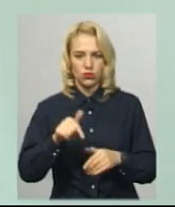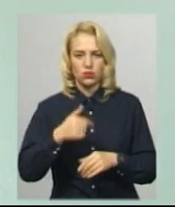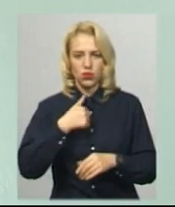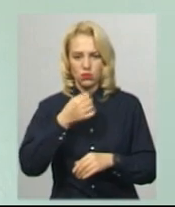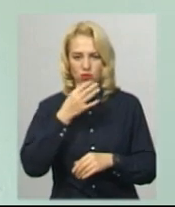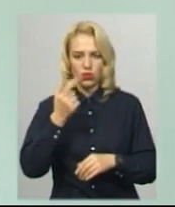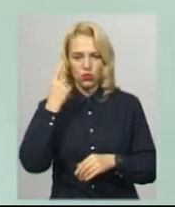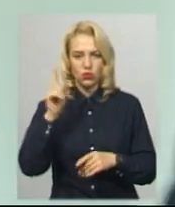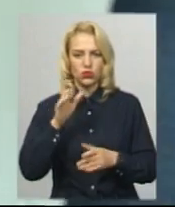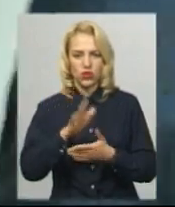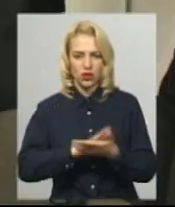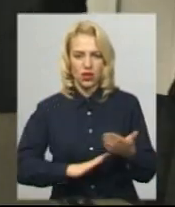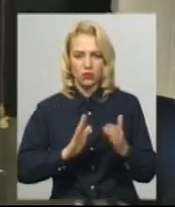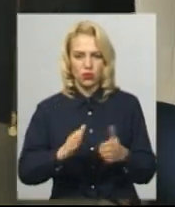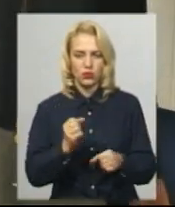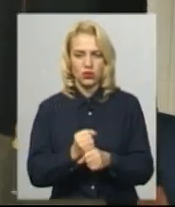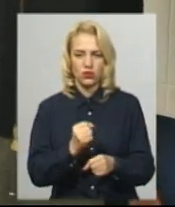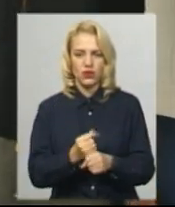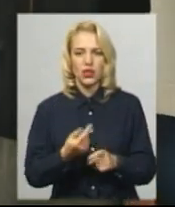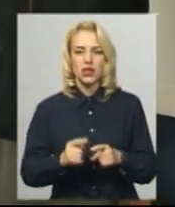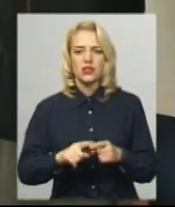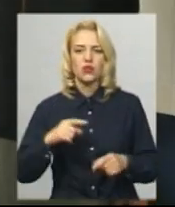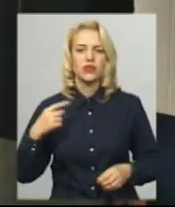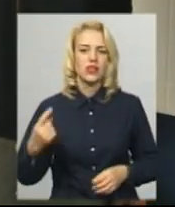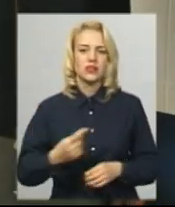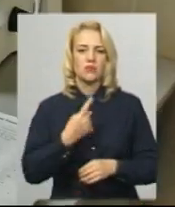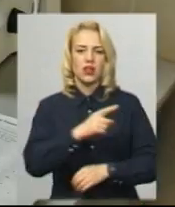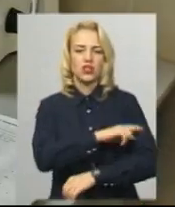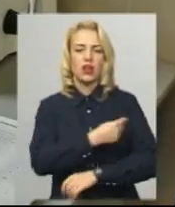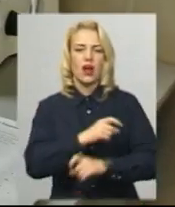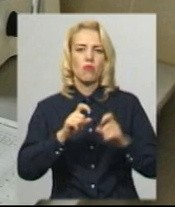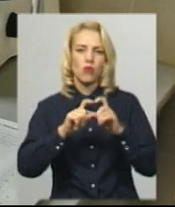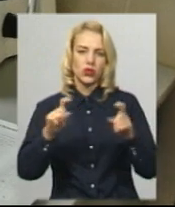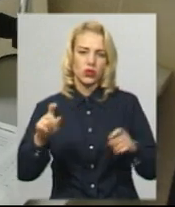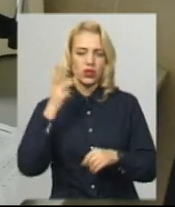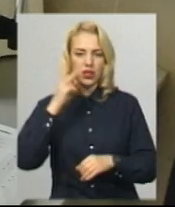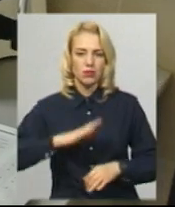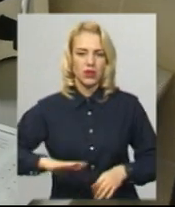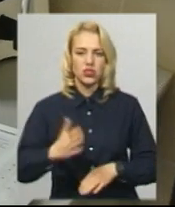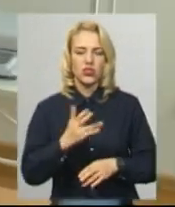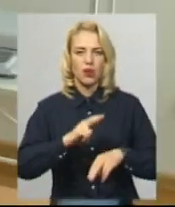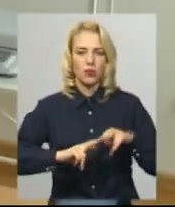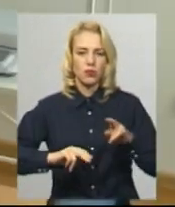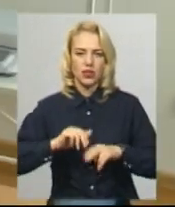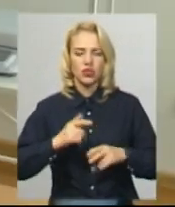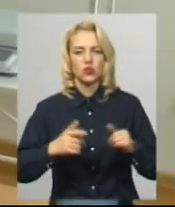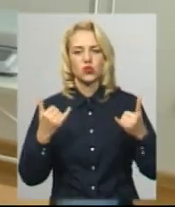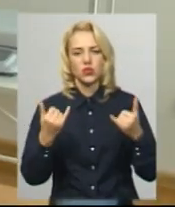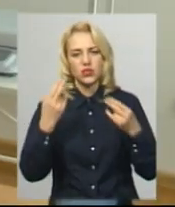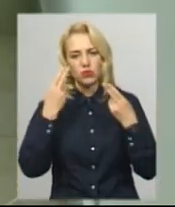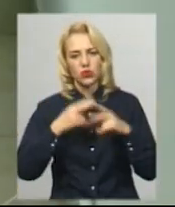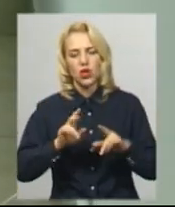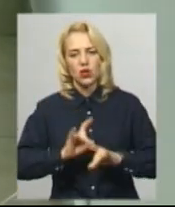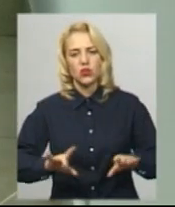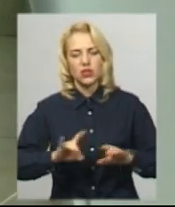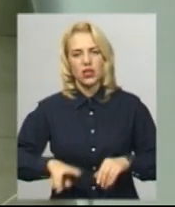буду тут працювати і надальше. Це одна з перших амбулаторій на Хмельниччині, яка побудована за сучасними технологіями, каже директор департаменту охорони